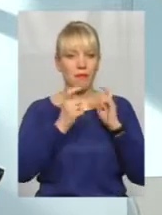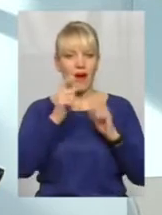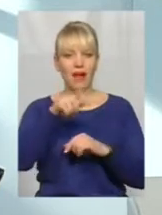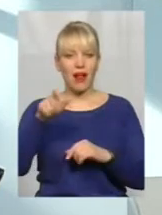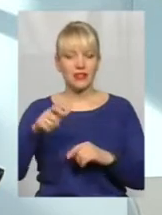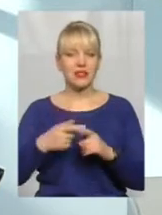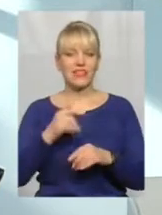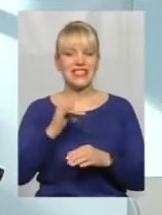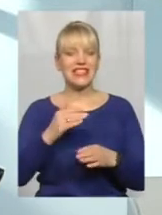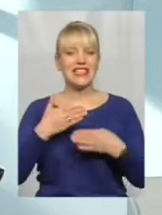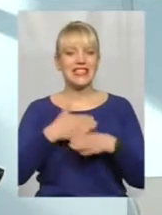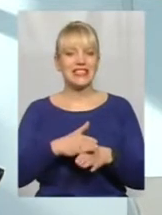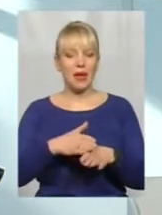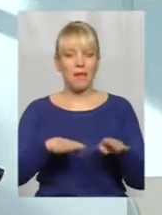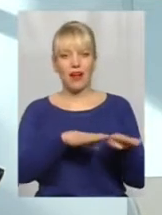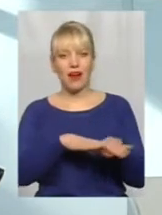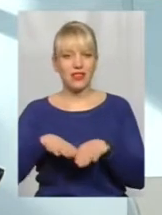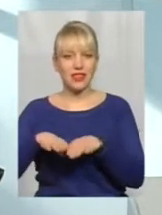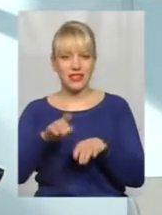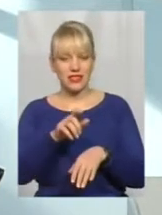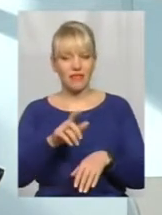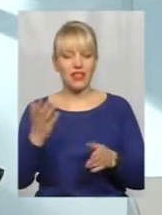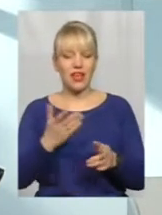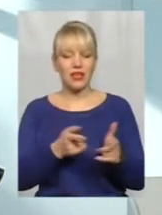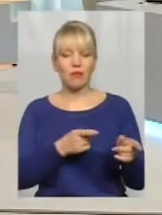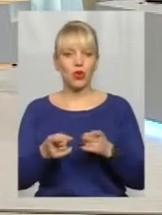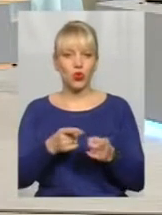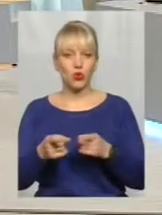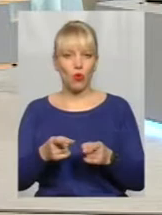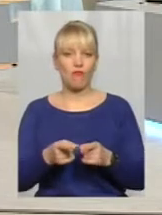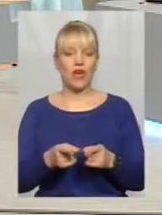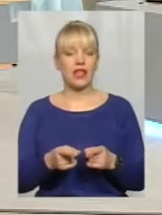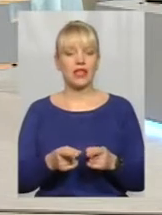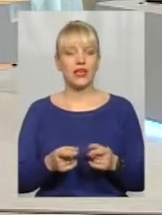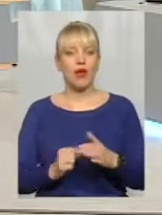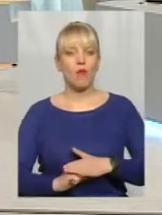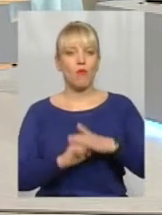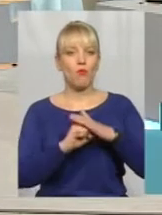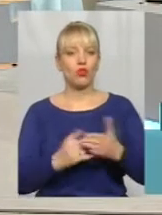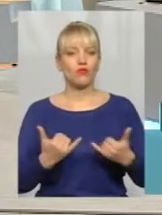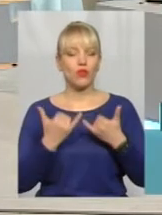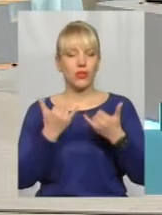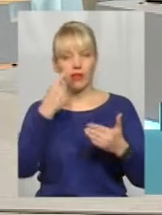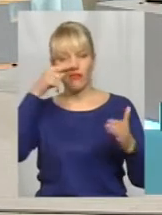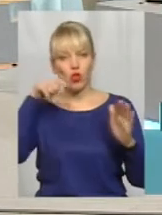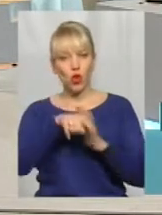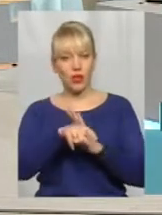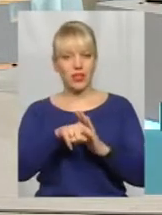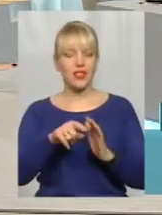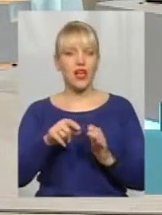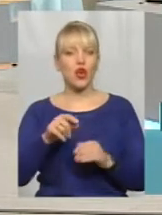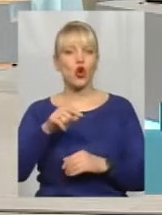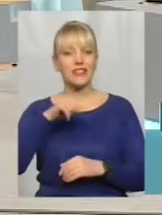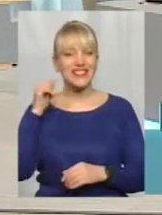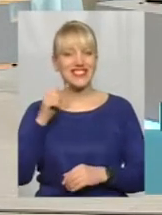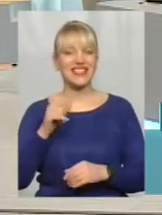які підготували почву для вторгнення Росії. І можна